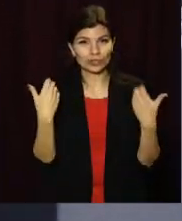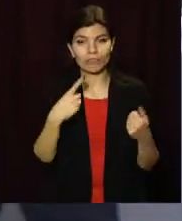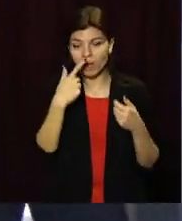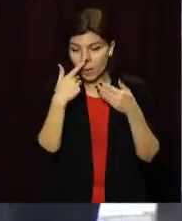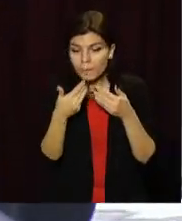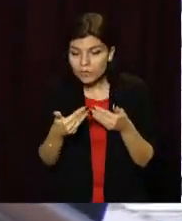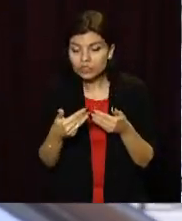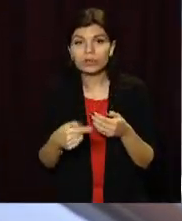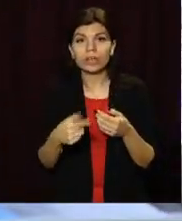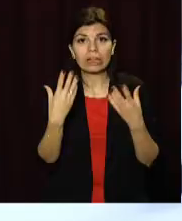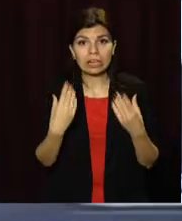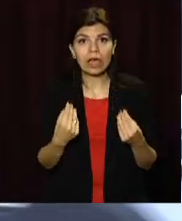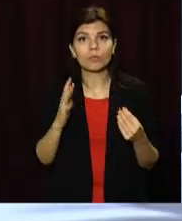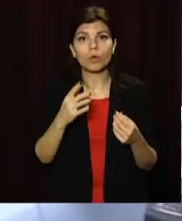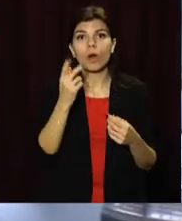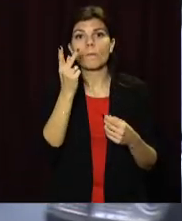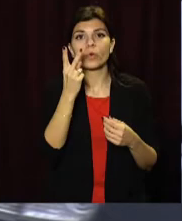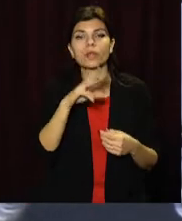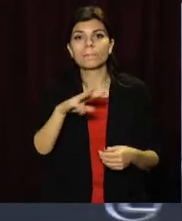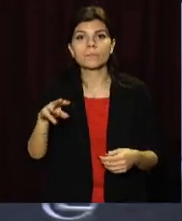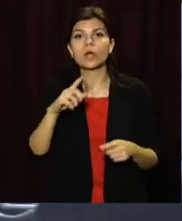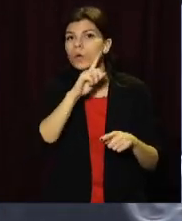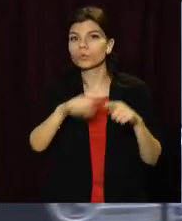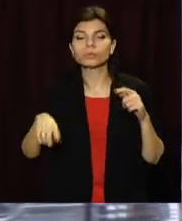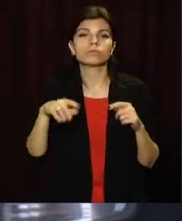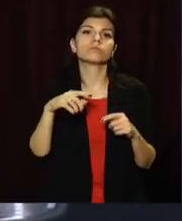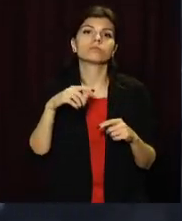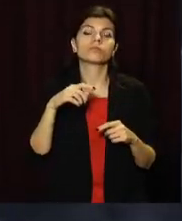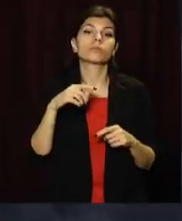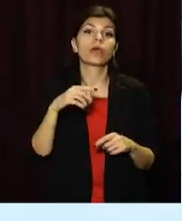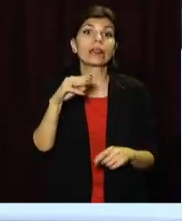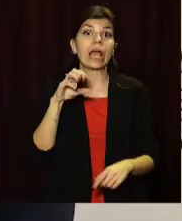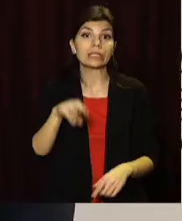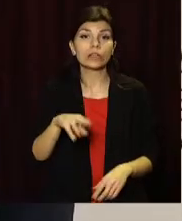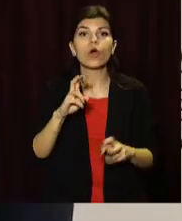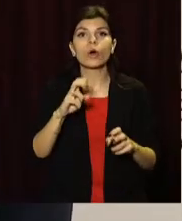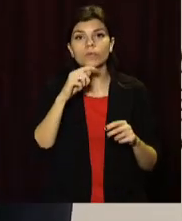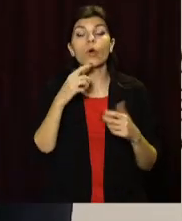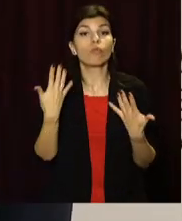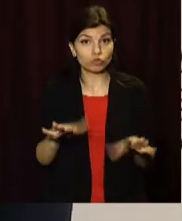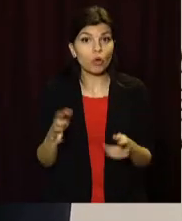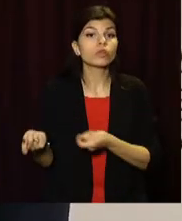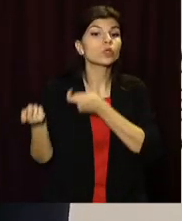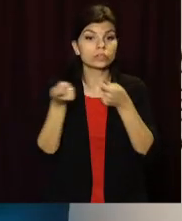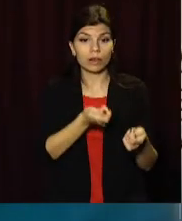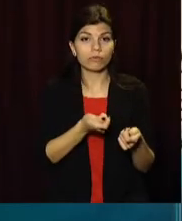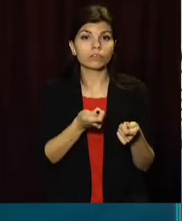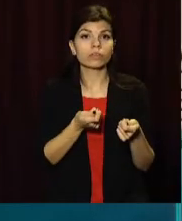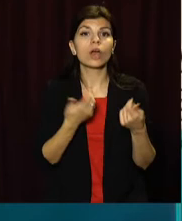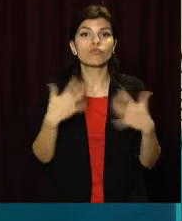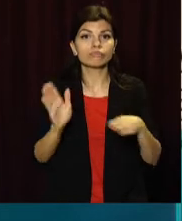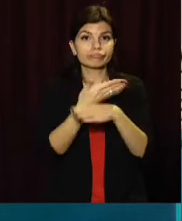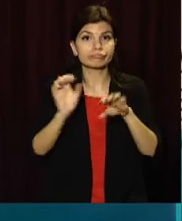днями Україна отримує півтора мільйона швидких тестів на антиген до коронавірусу. Вже доставлено і